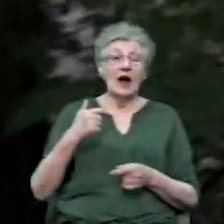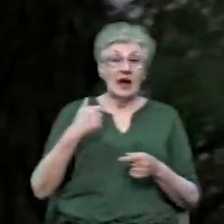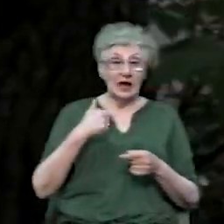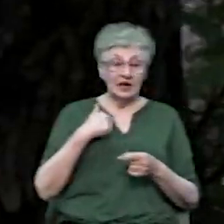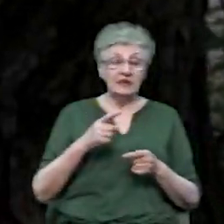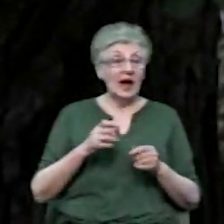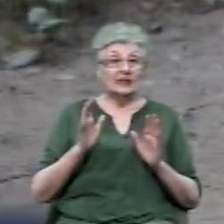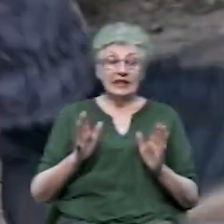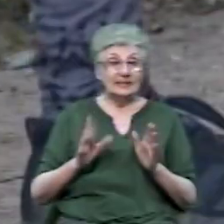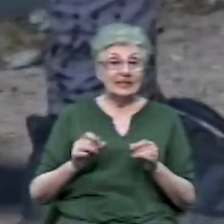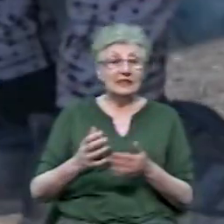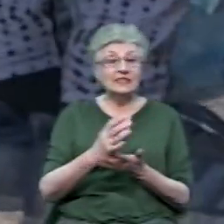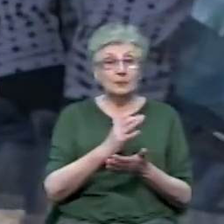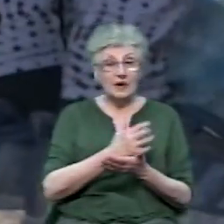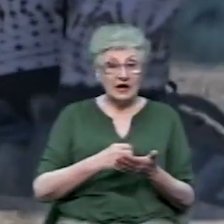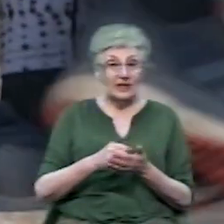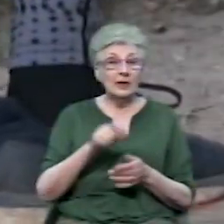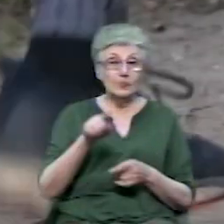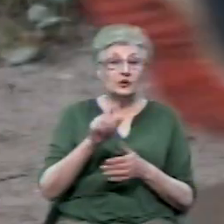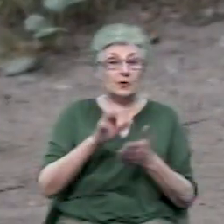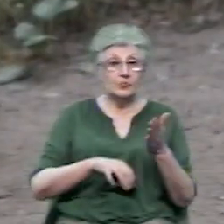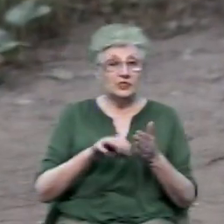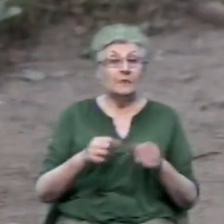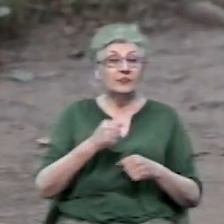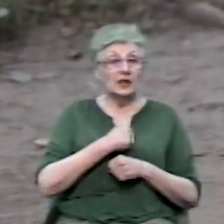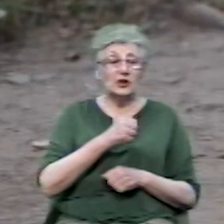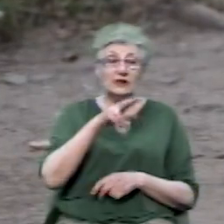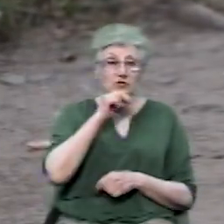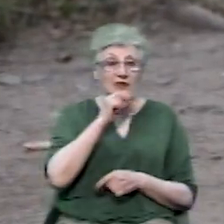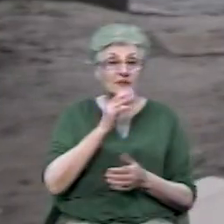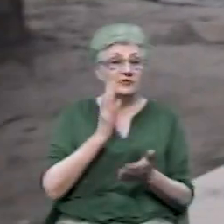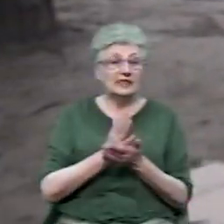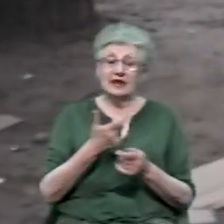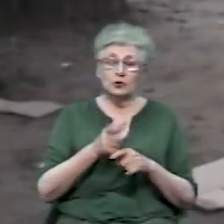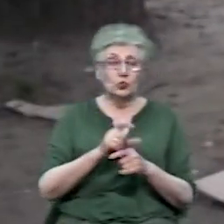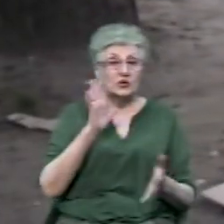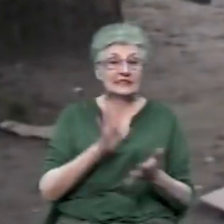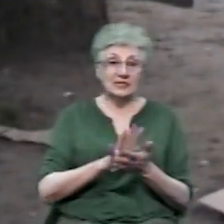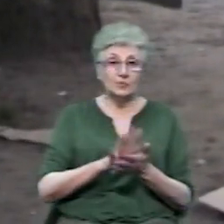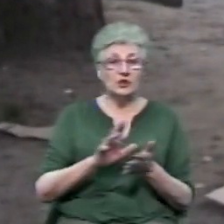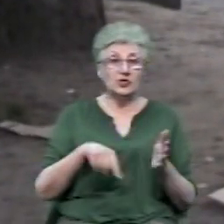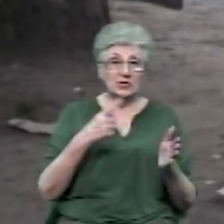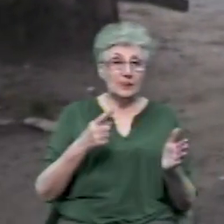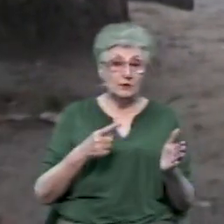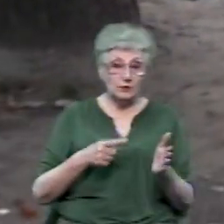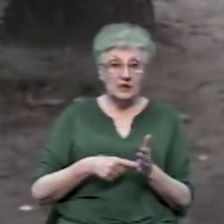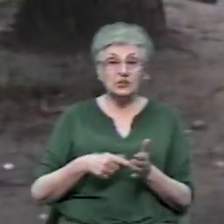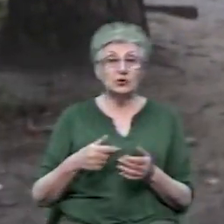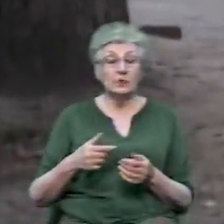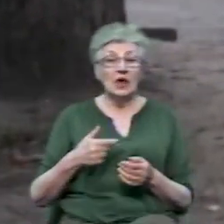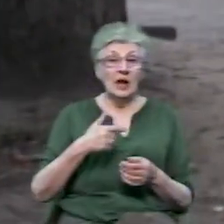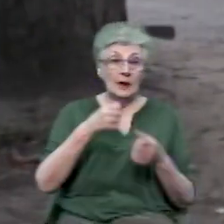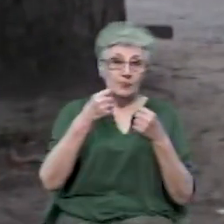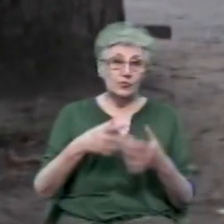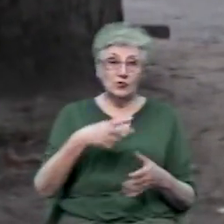і збирання по тій причині, що, на жаль, Чернівці дуже є засміченим містом. Ось тому класичним плогіном просто неможливо